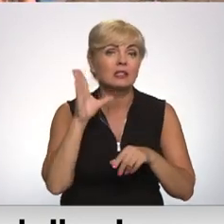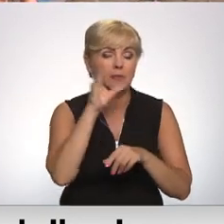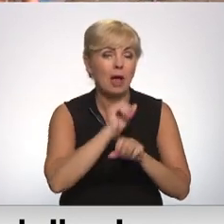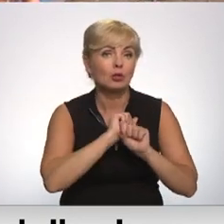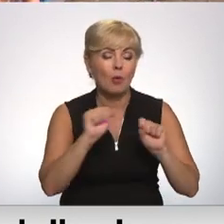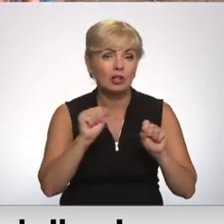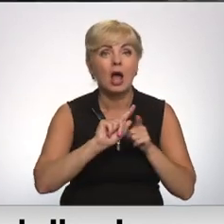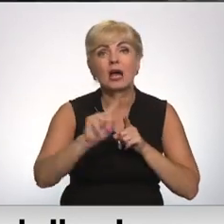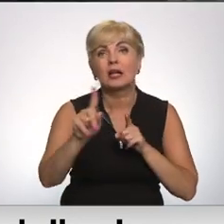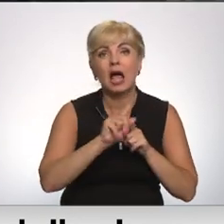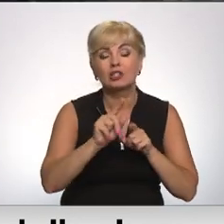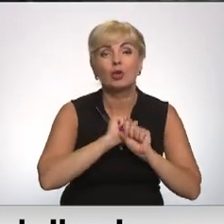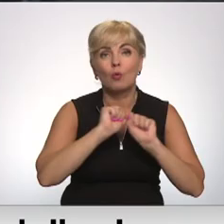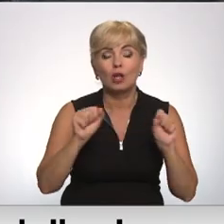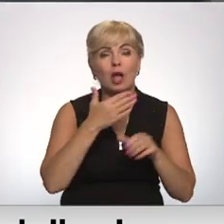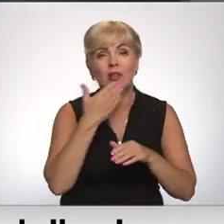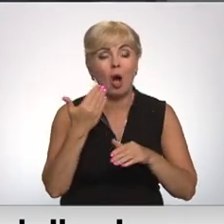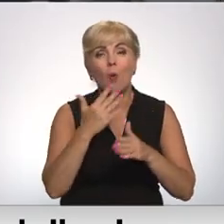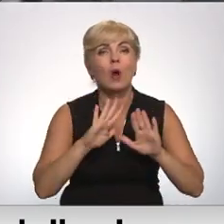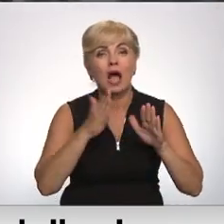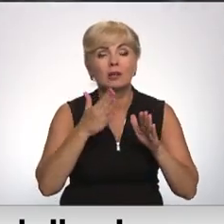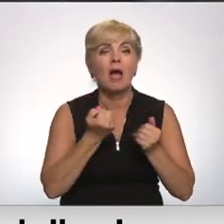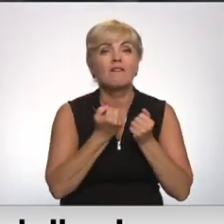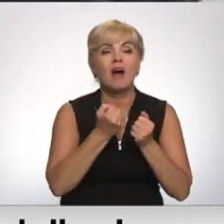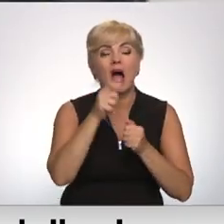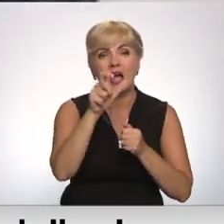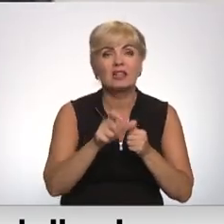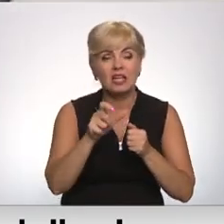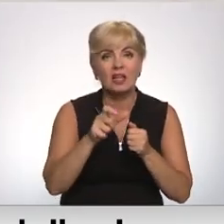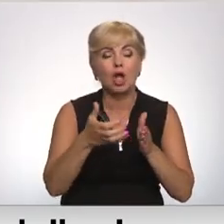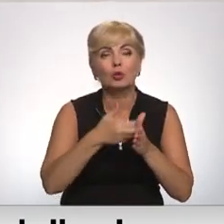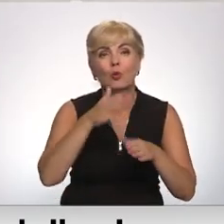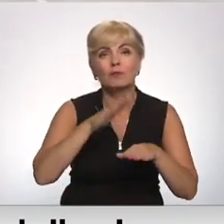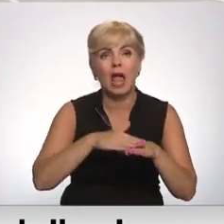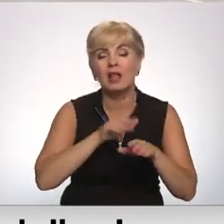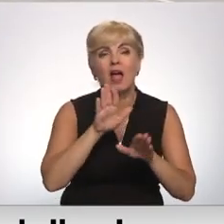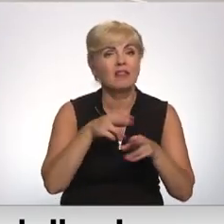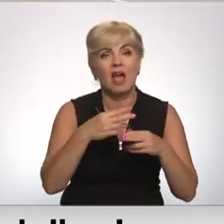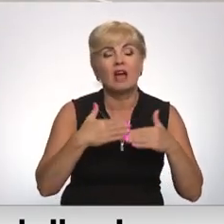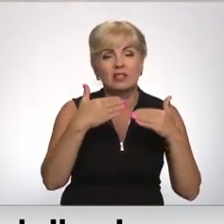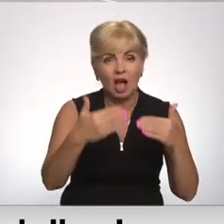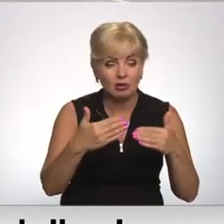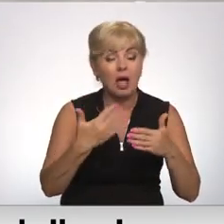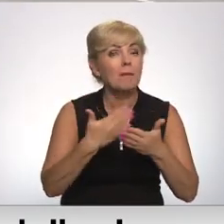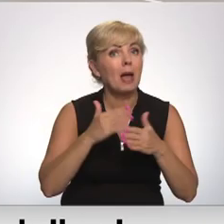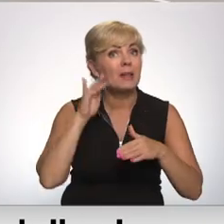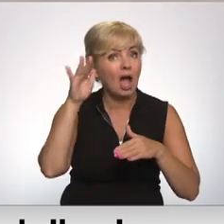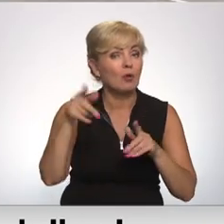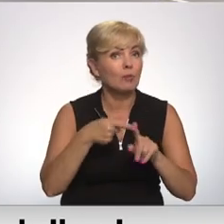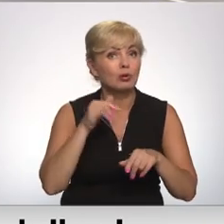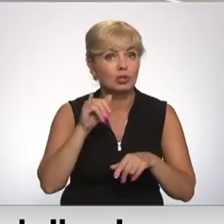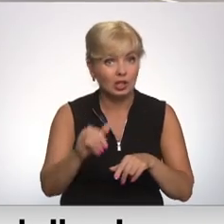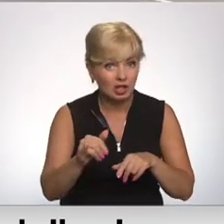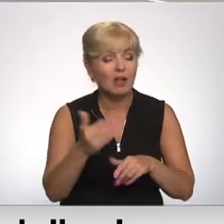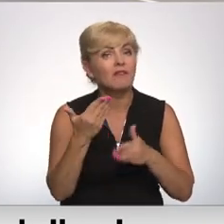reizi izpildi un nav gadījumi, kad vadītāju trūkumu dēļ būtu jāceļ kāds reizes. Taču nākotnes situācijai pasitinoties, šādi iespējas